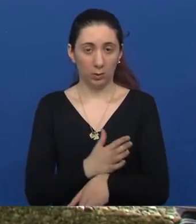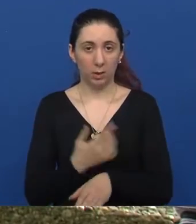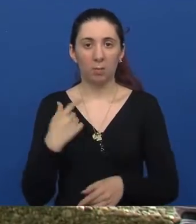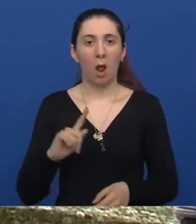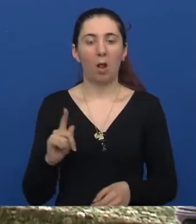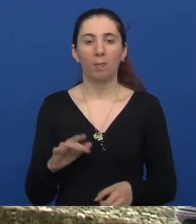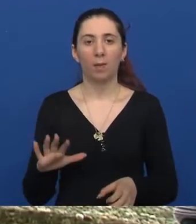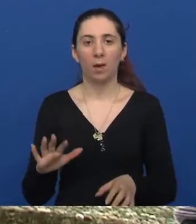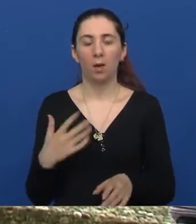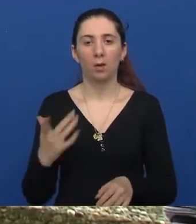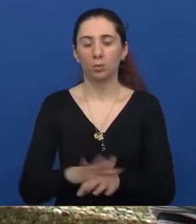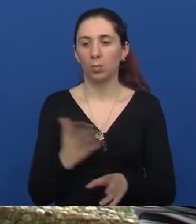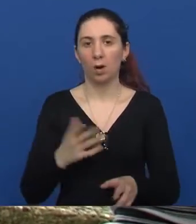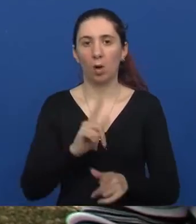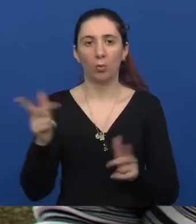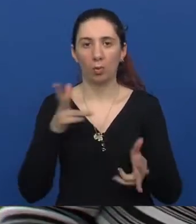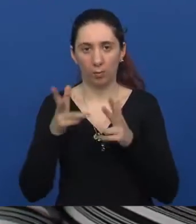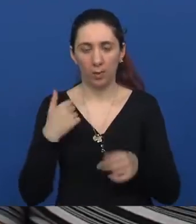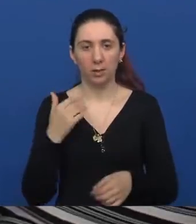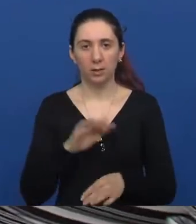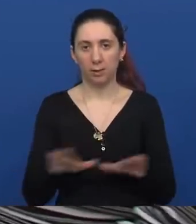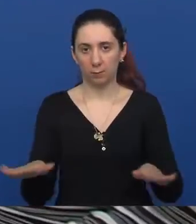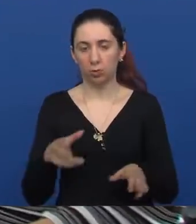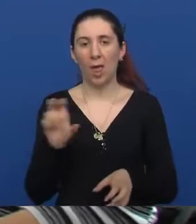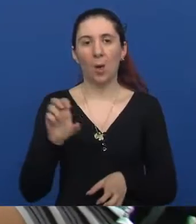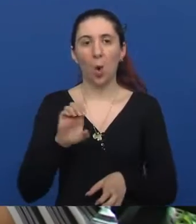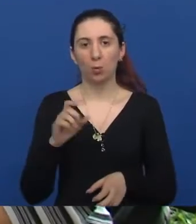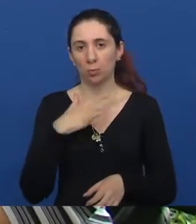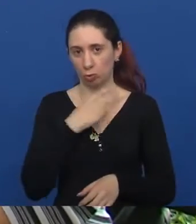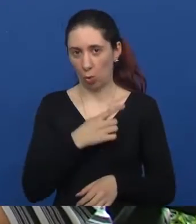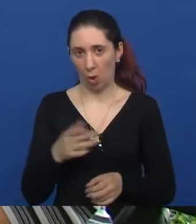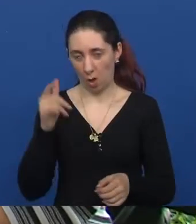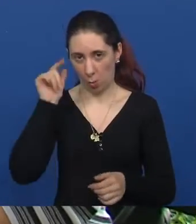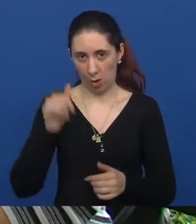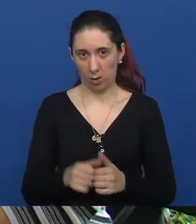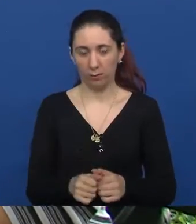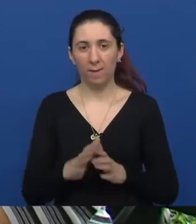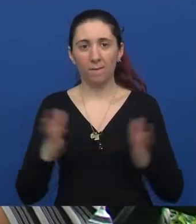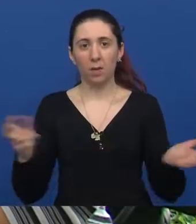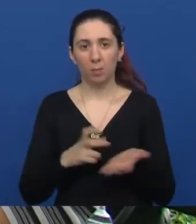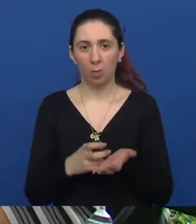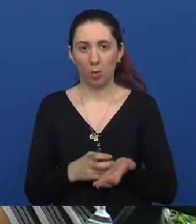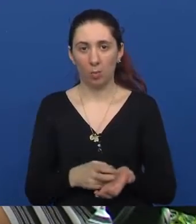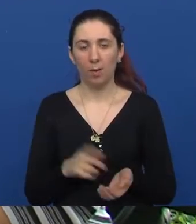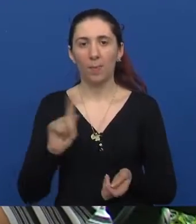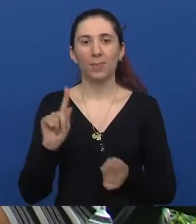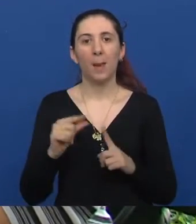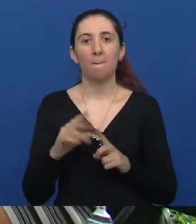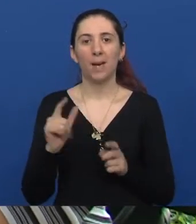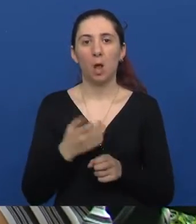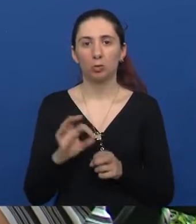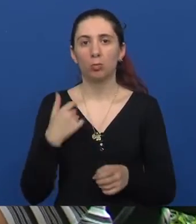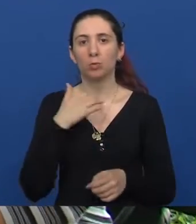doživljavam. Završila si ekonomsku školu, tako, u Karlovcu. Zapravo, jedan od velikih problema je neprilagođenost naših